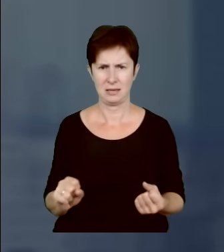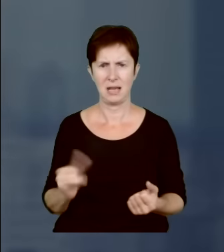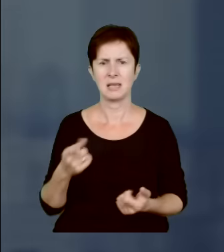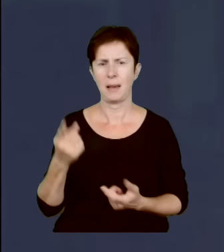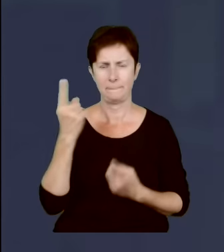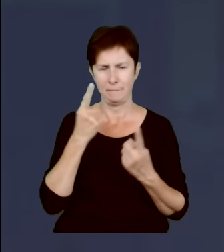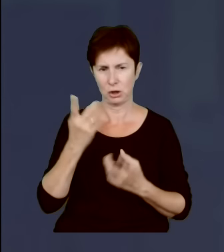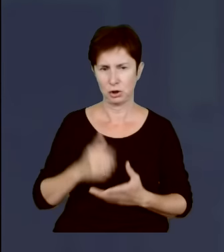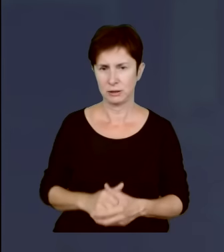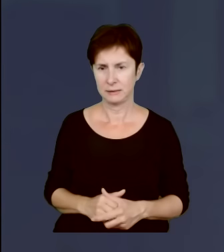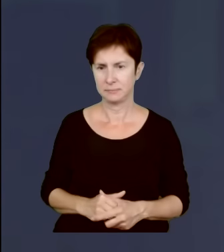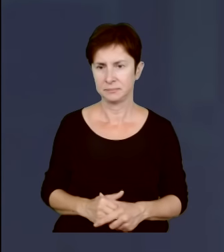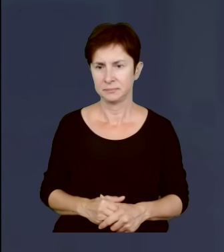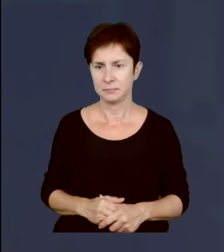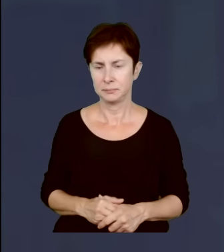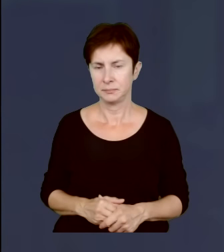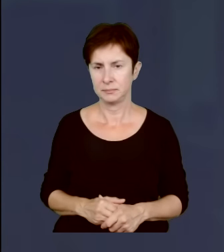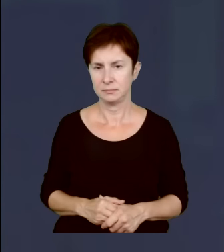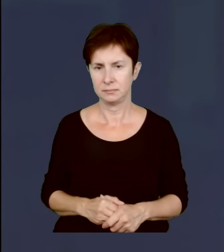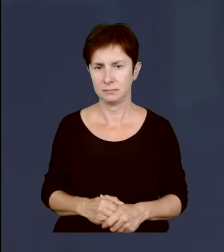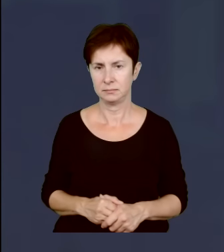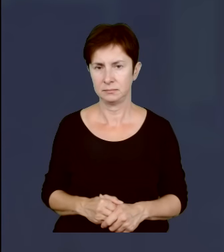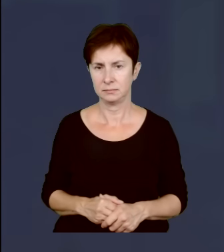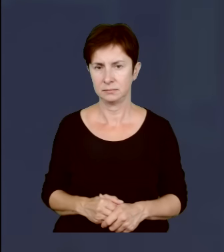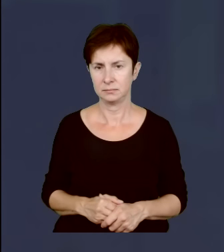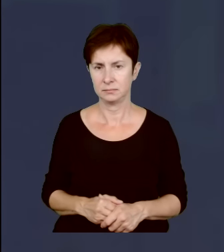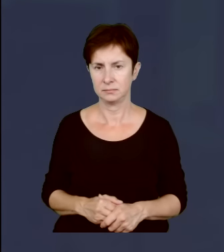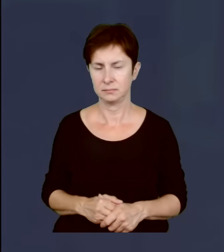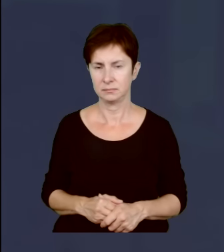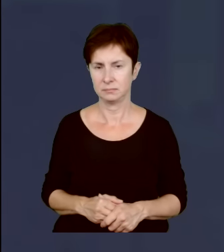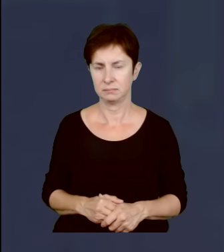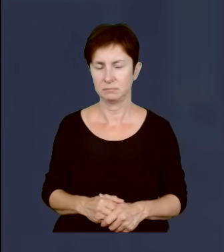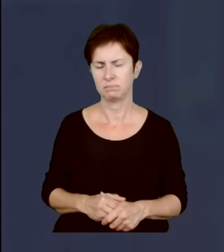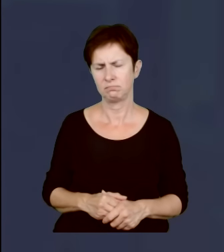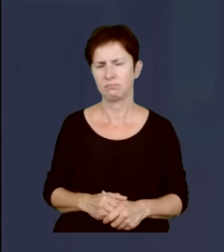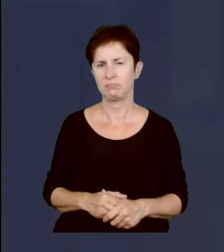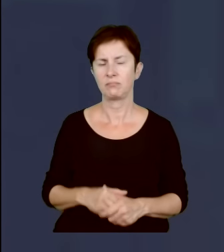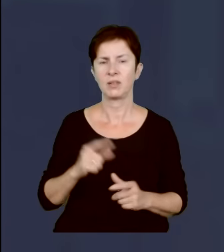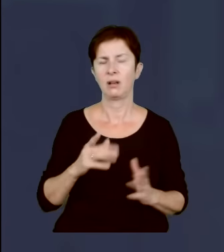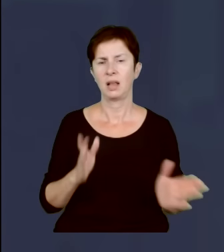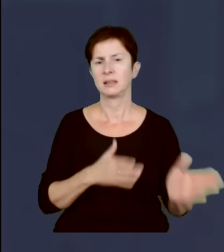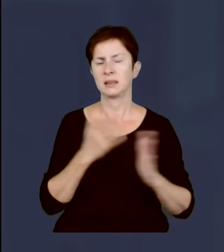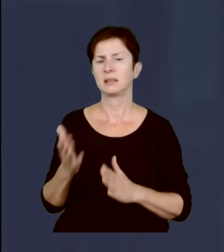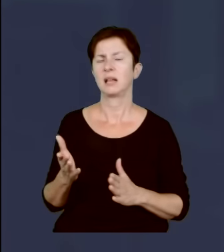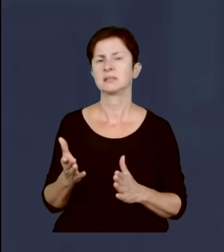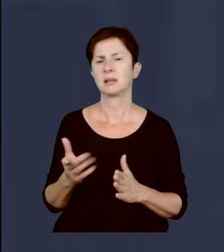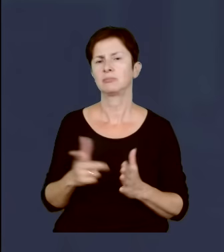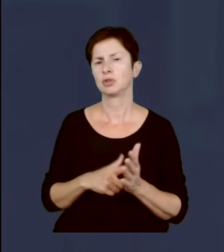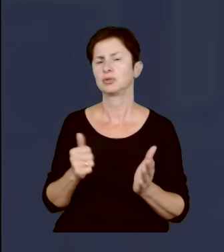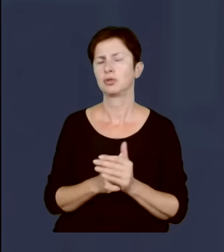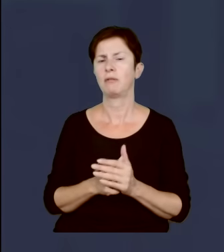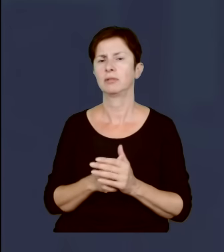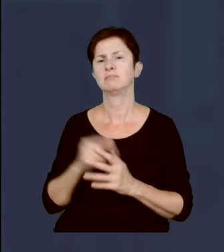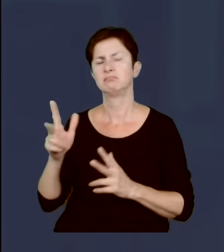Ja to postrzegam jako kolejny etap uderzenia w instytucje konstytucyjne,